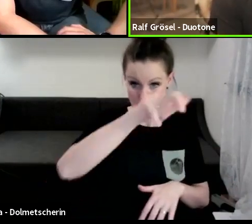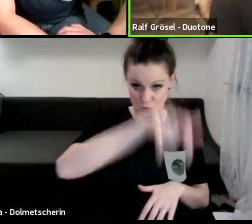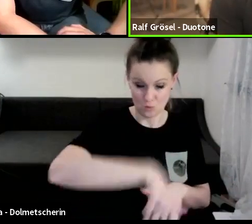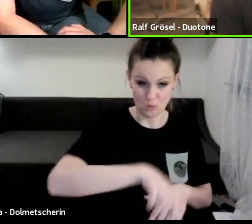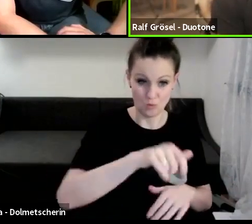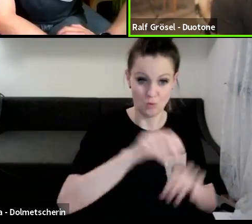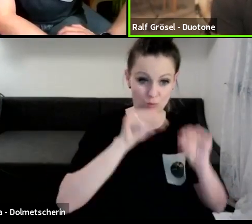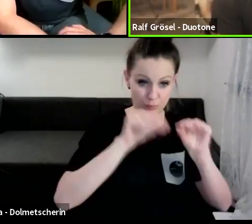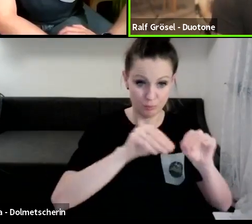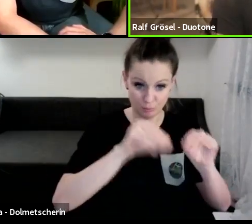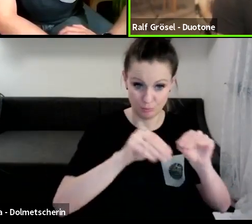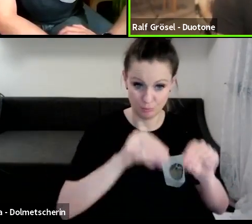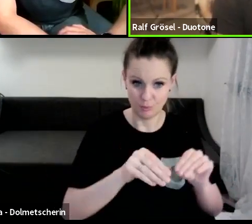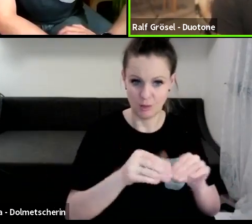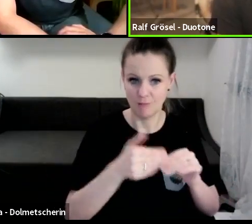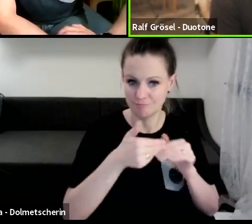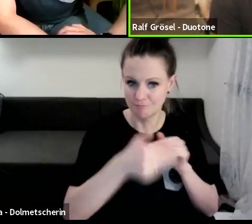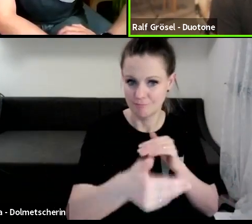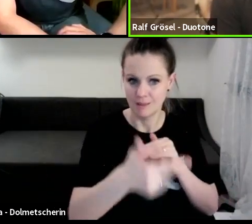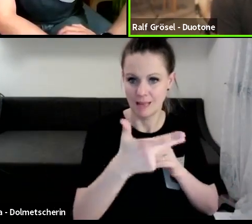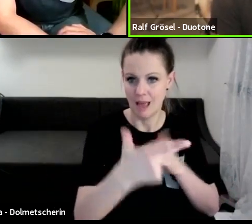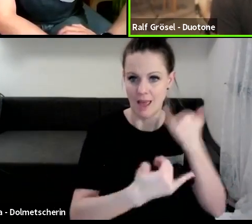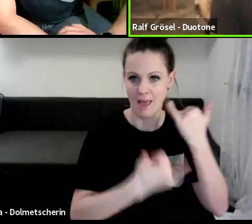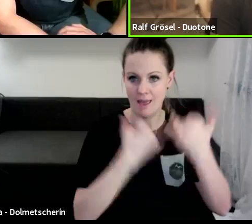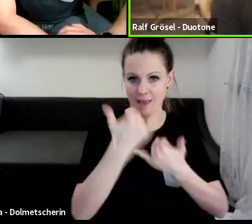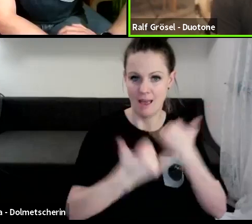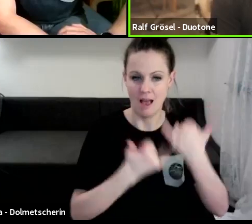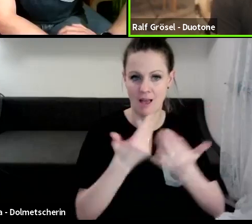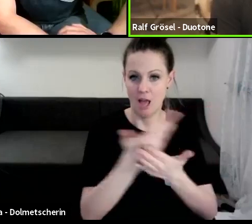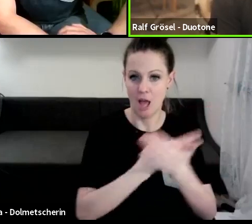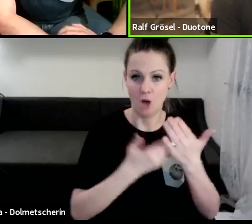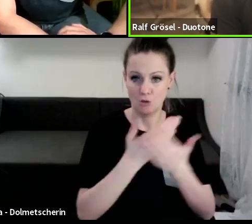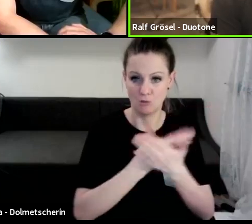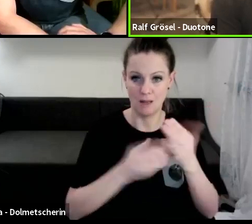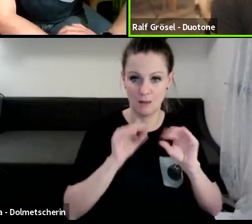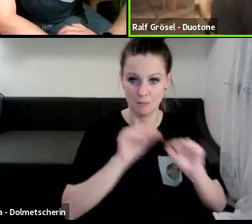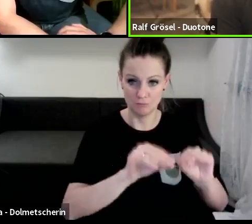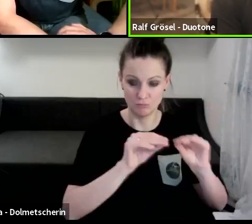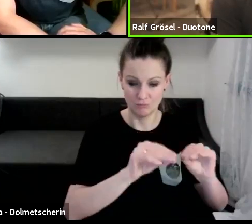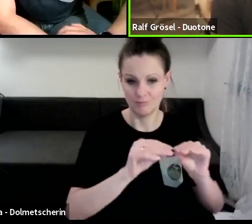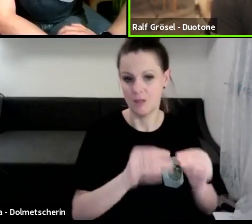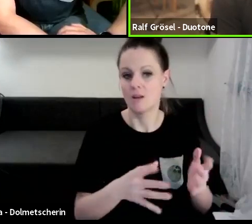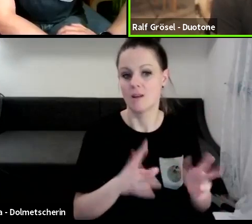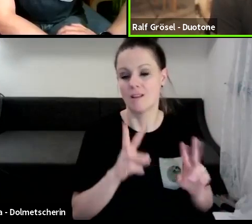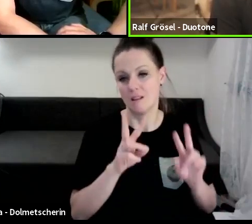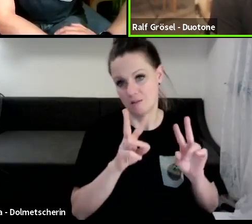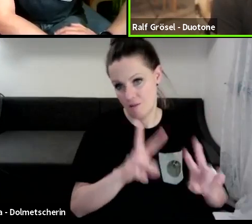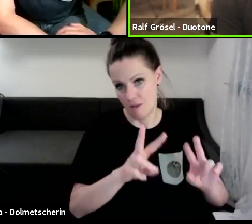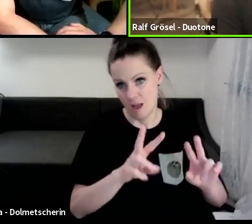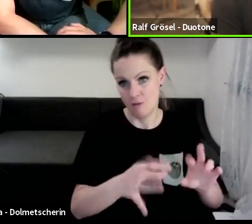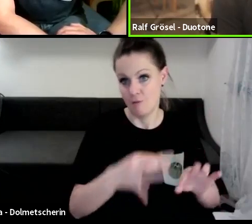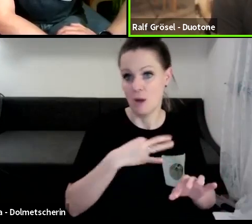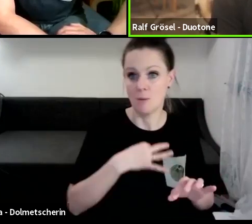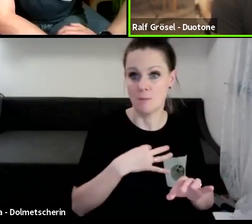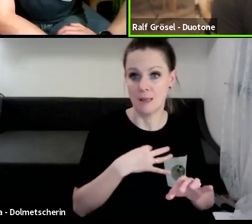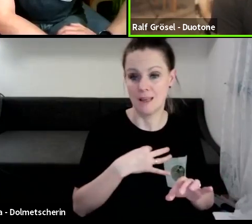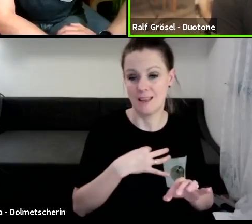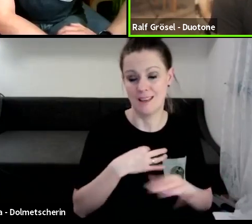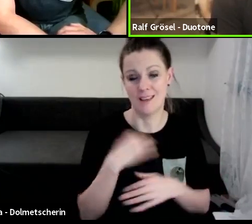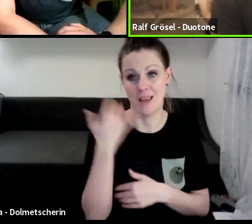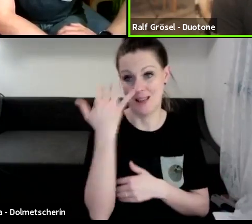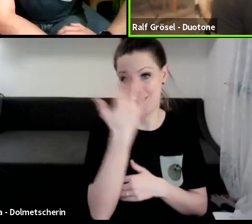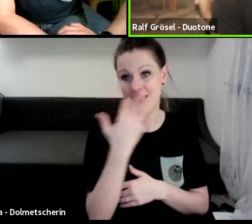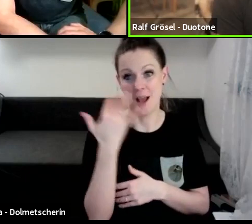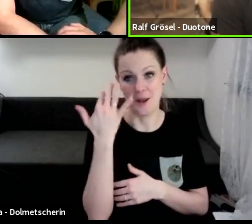veranlasst in den nächsten drei Jahren und ich sage mal so, das war, wäre für mich natürlich immer ein Traum gewesen,